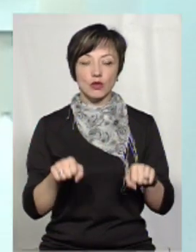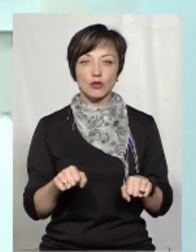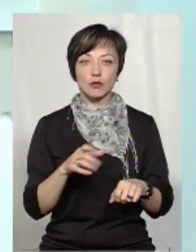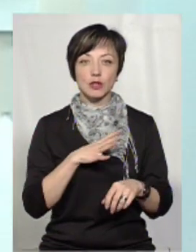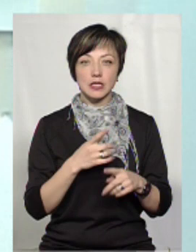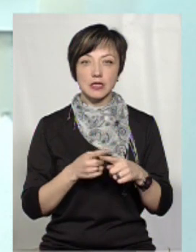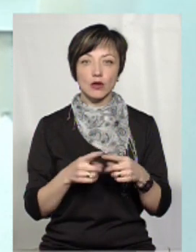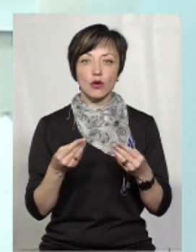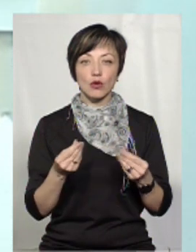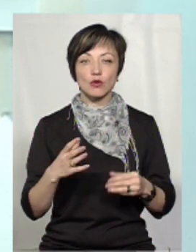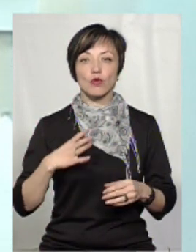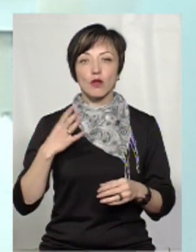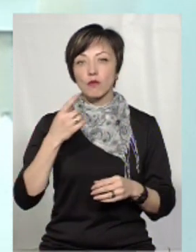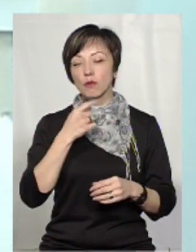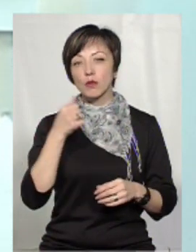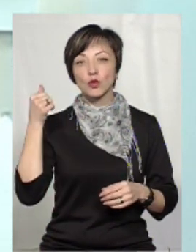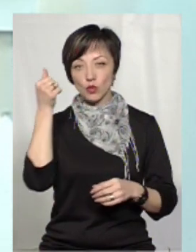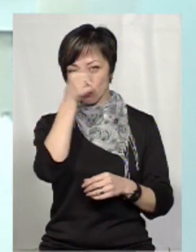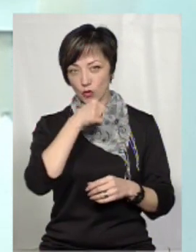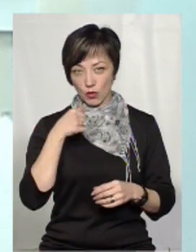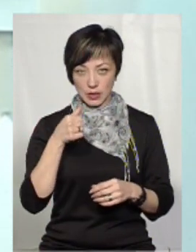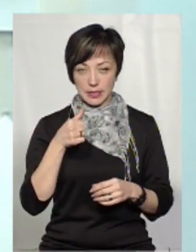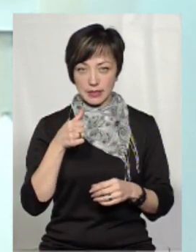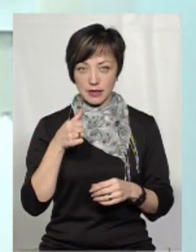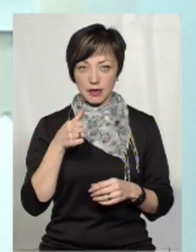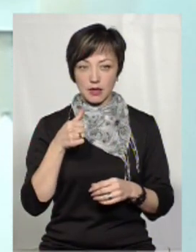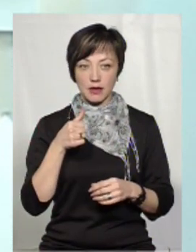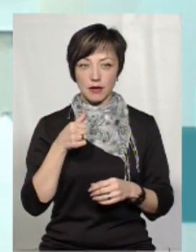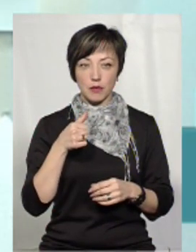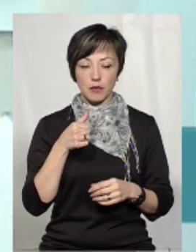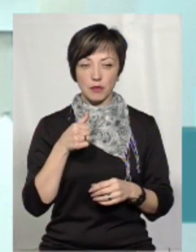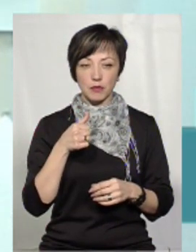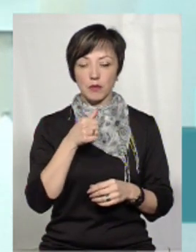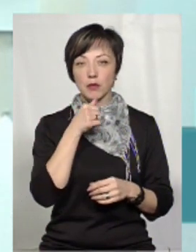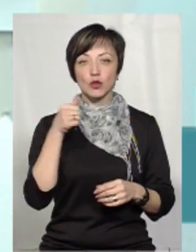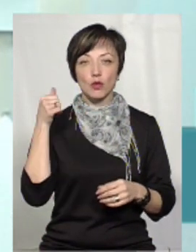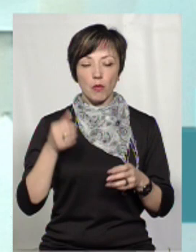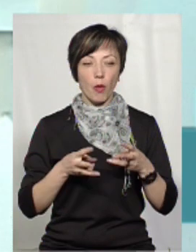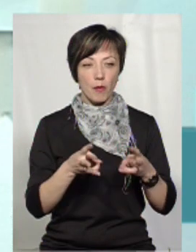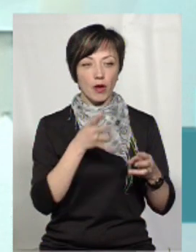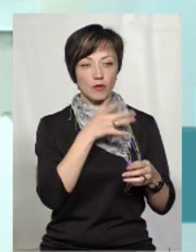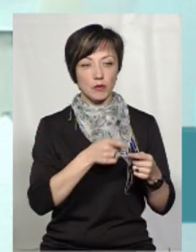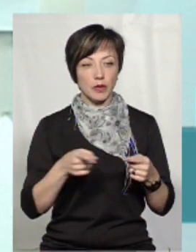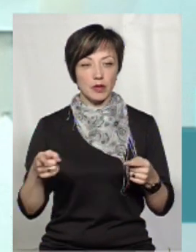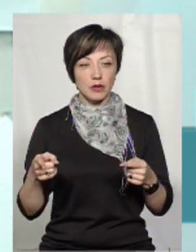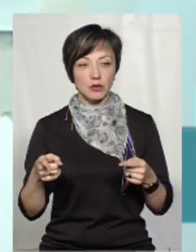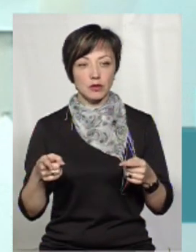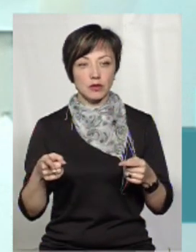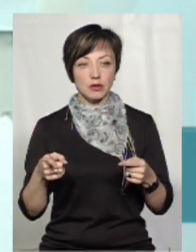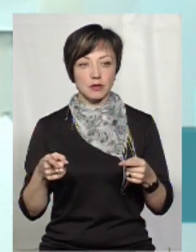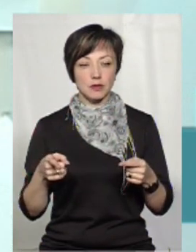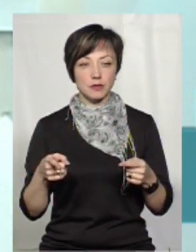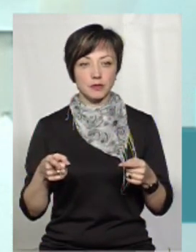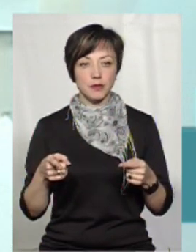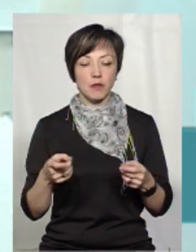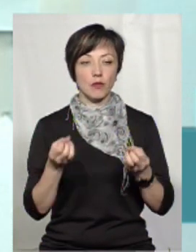очевидно, за ці гроші, які ще були в минулому році, в тих, в минулому опалювальному періоду, вона більше за це мова